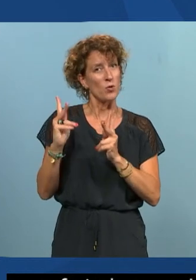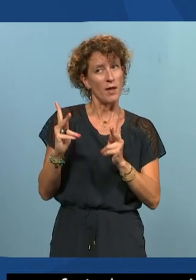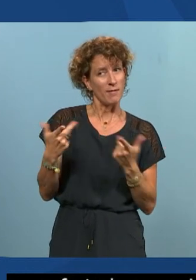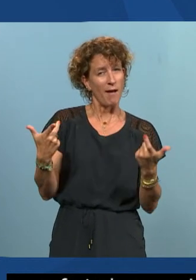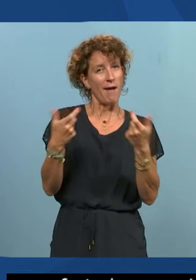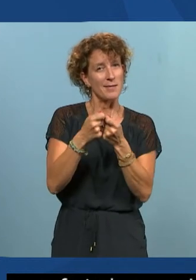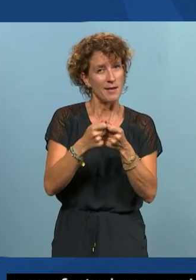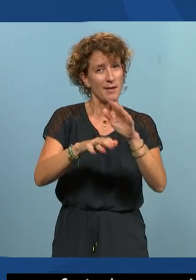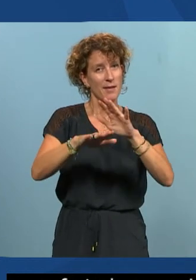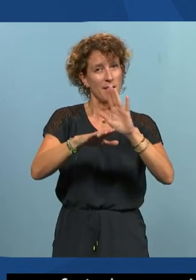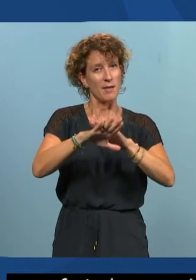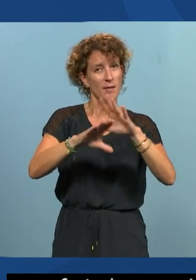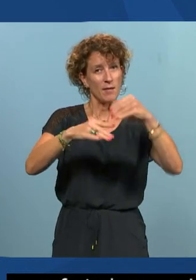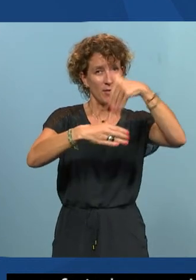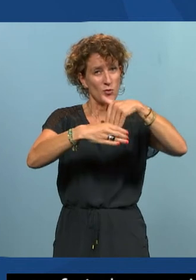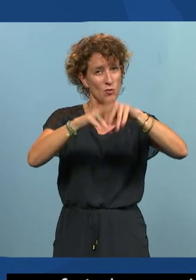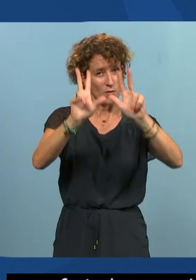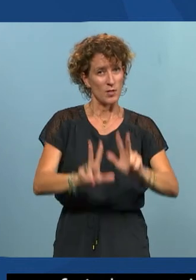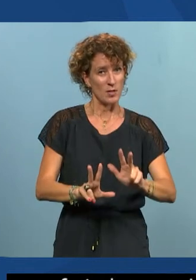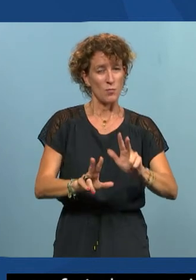'outils sur la machine pour que ça fonctionne sur tous les sites web